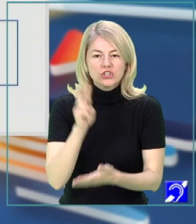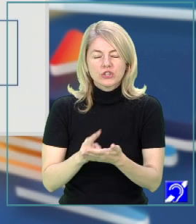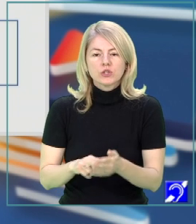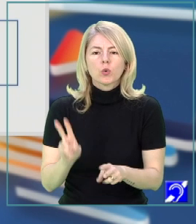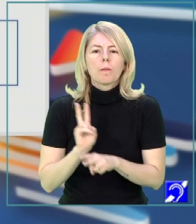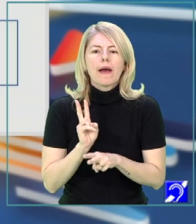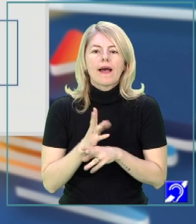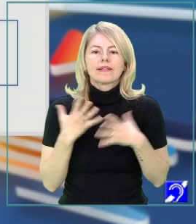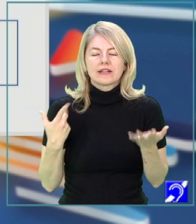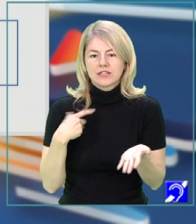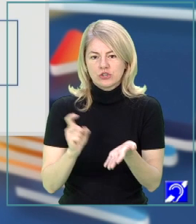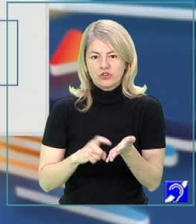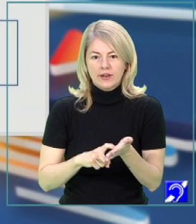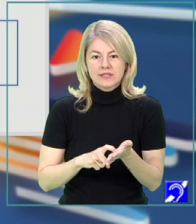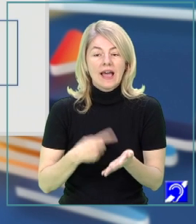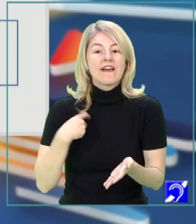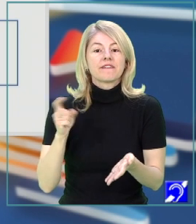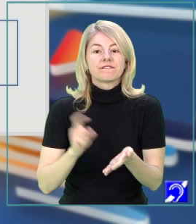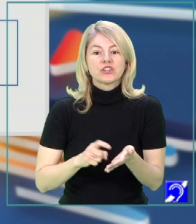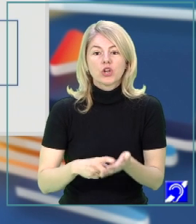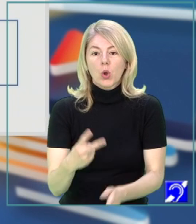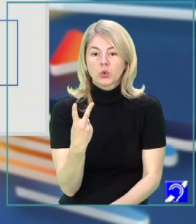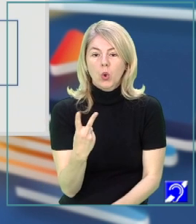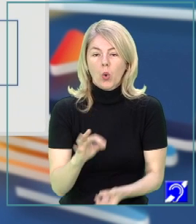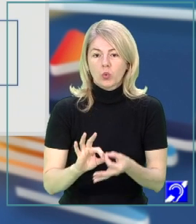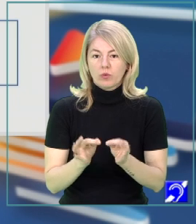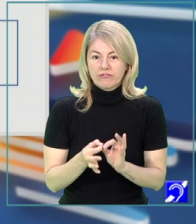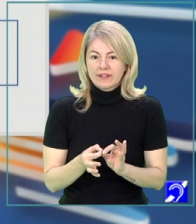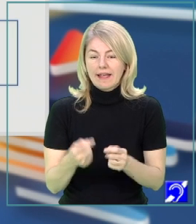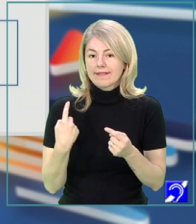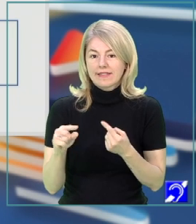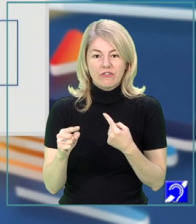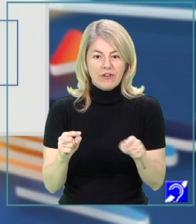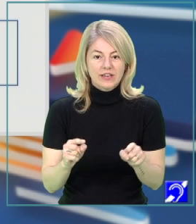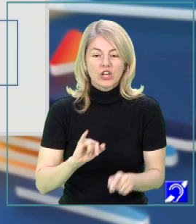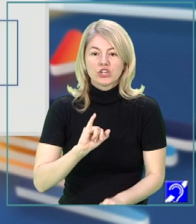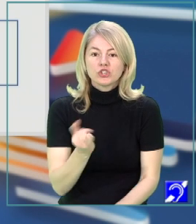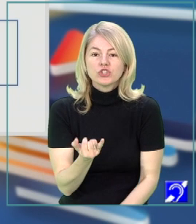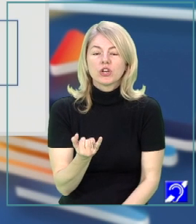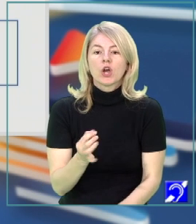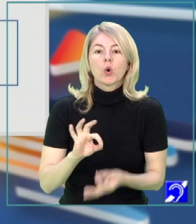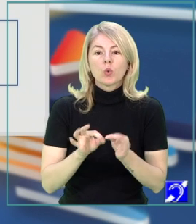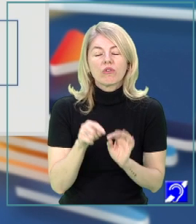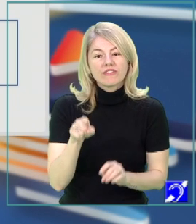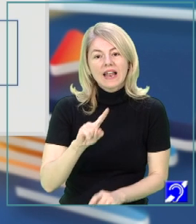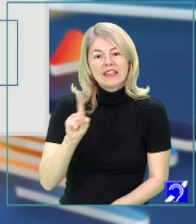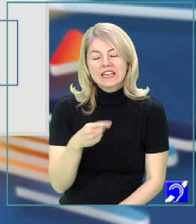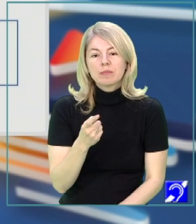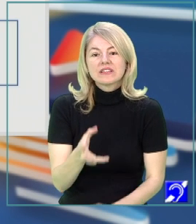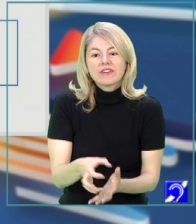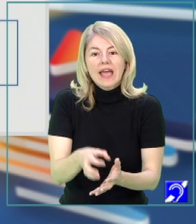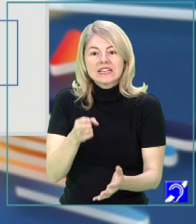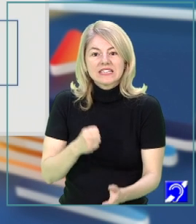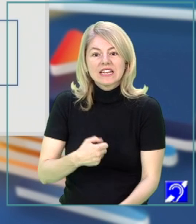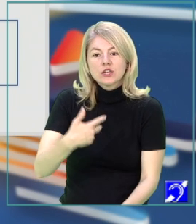mare, mare atenție cerința. Vi se cer două cuvinte diferite și cuvintele trebuie să fie extrase